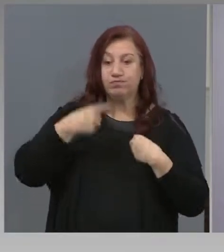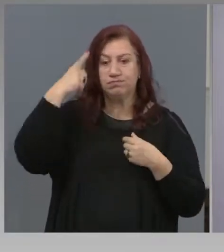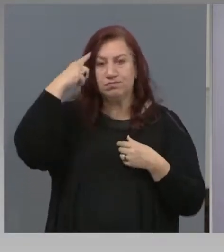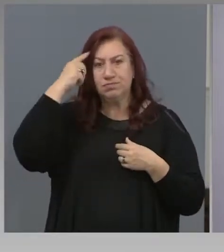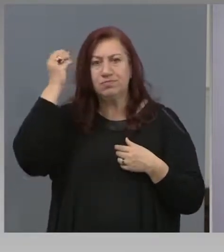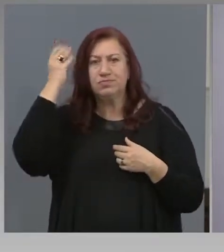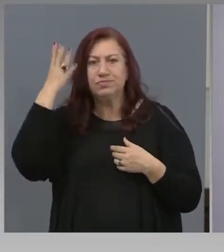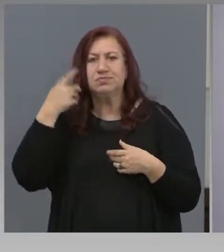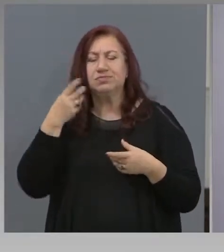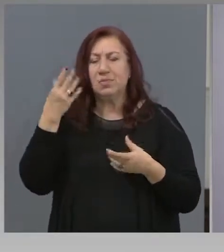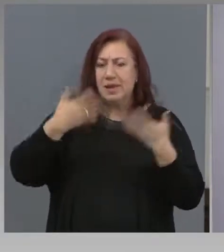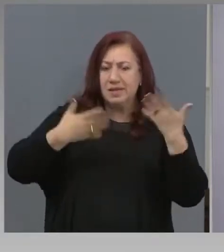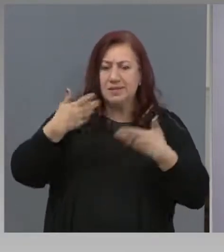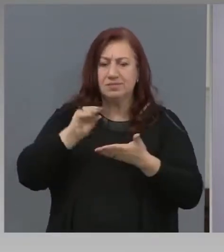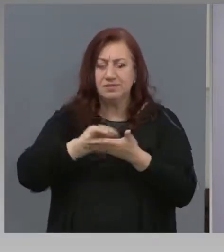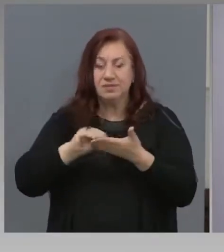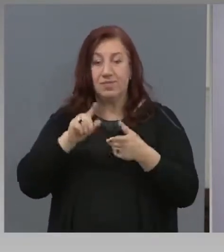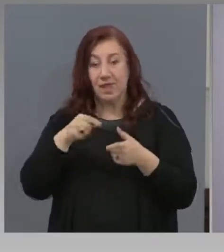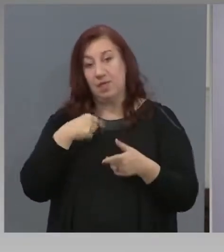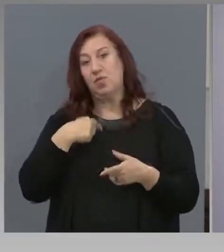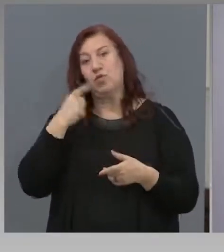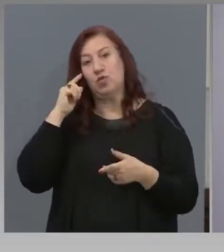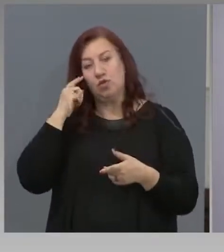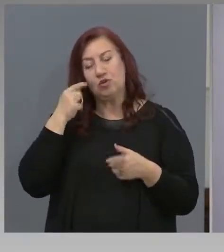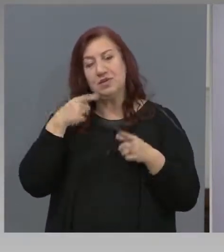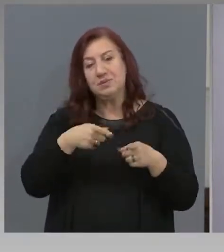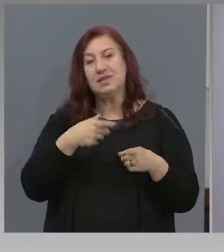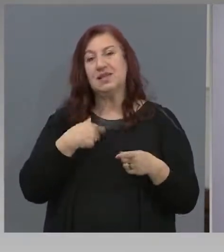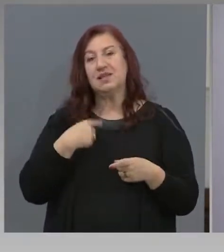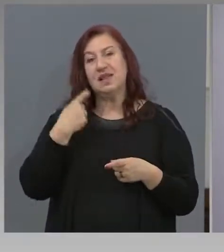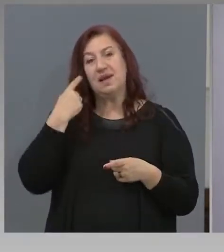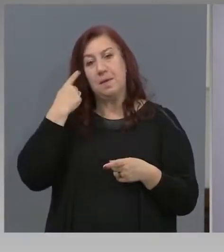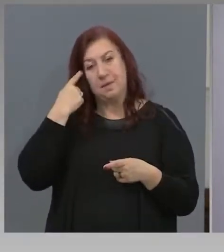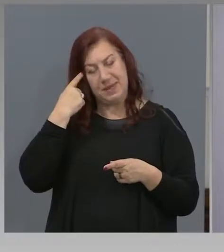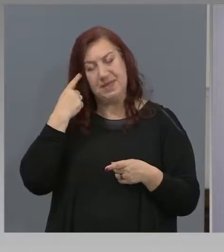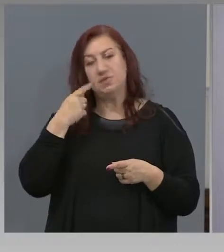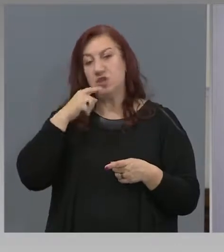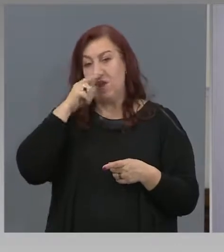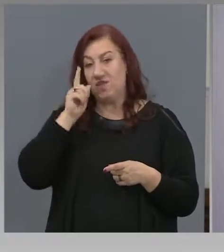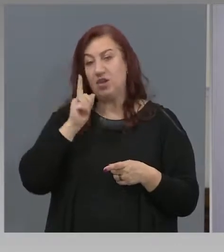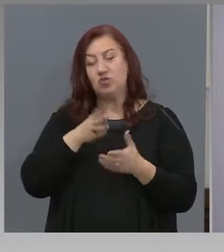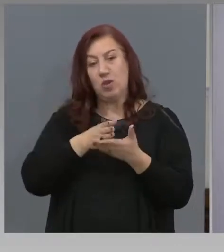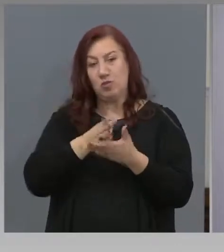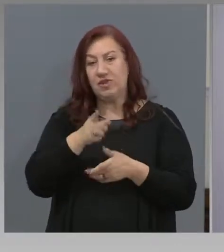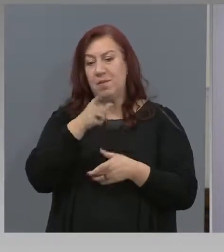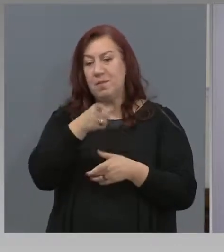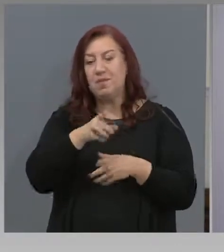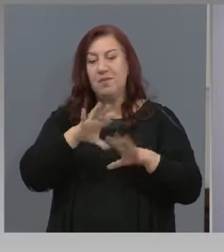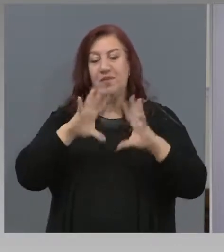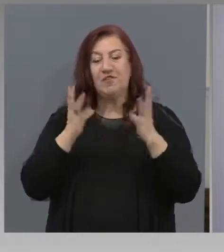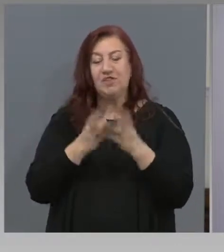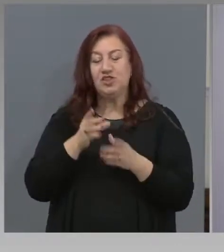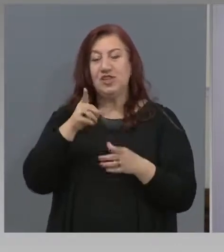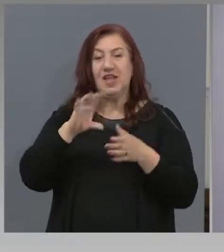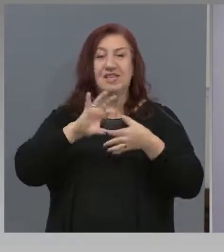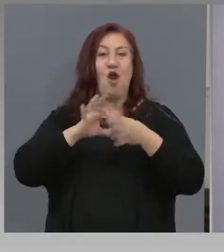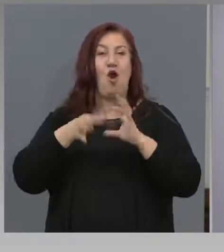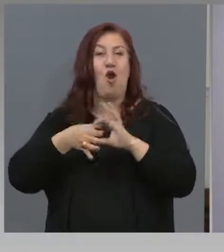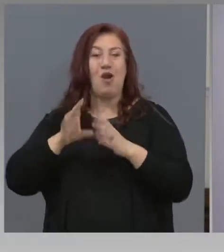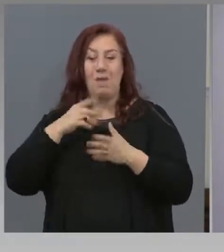нашето мнение, е важно да се проведат всички тези олимпиади. Както ви казах, освен за посочените изпити,